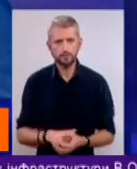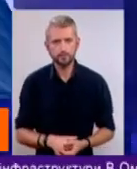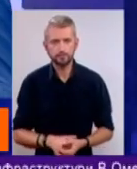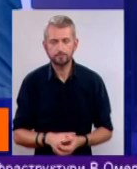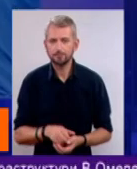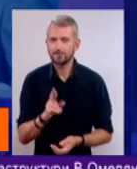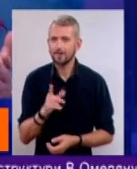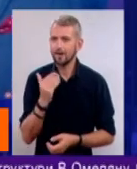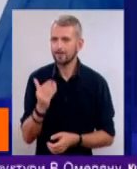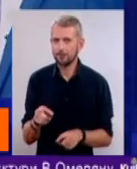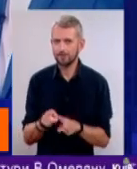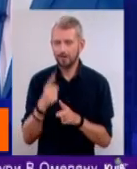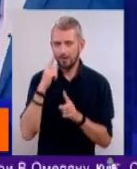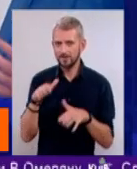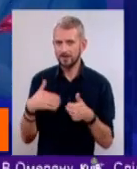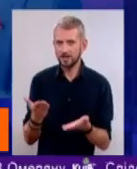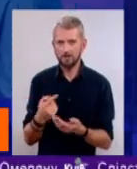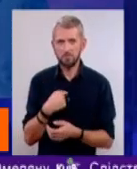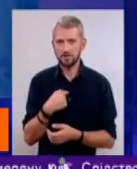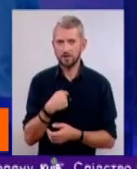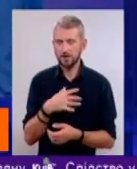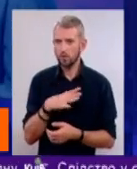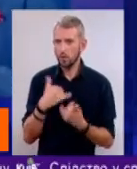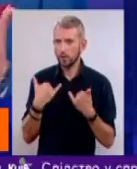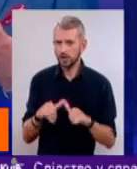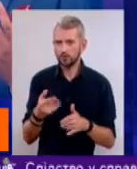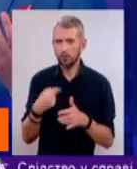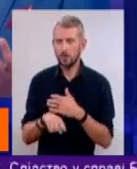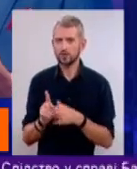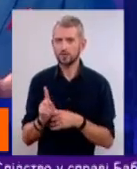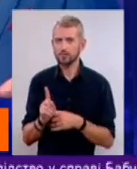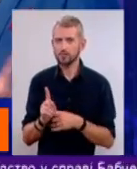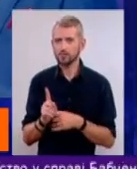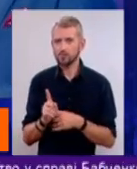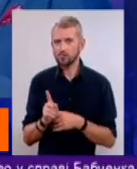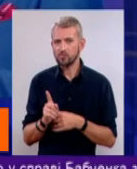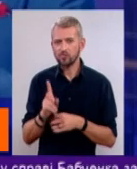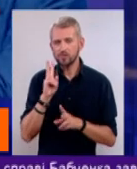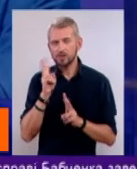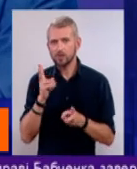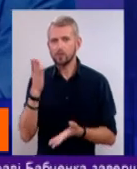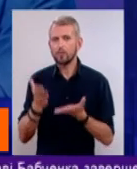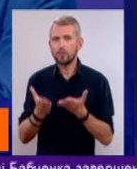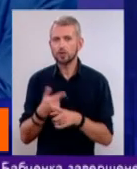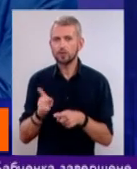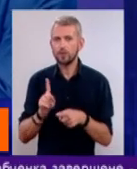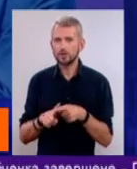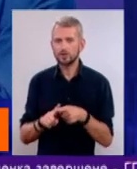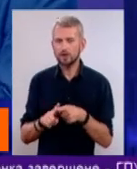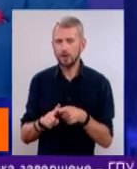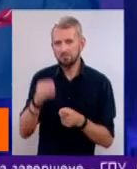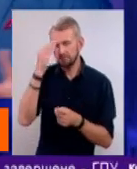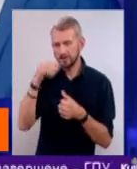Як вам ось, до речі, така ініціатива? Мені було дивно, адже, тому що, ну, не знаю, можливо, це певним чином дійсно